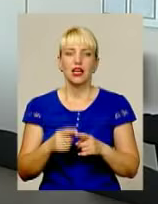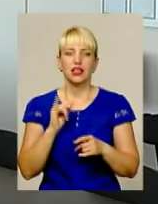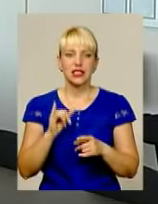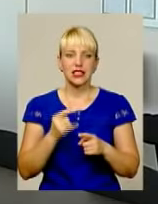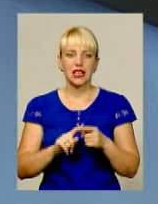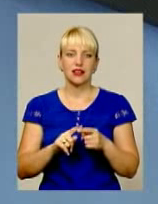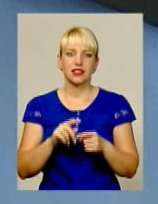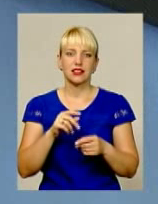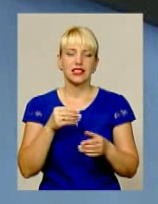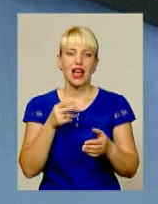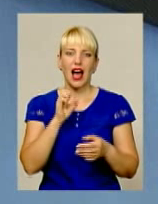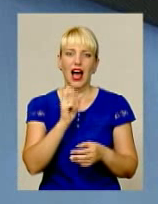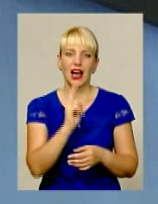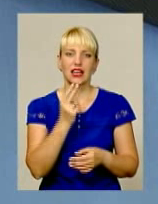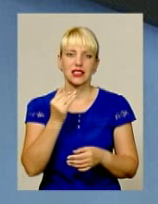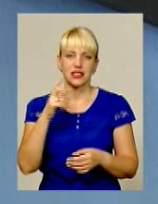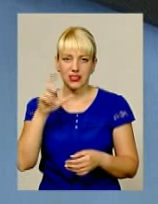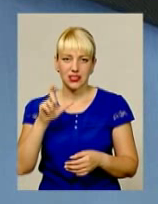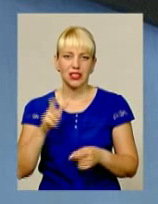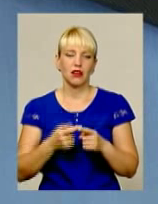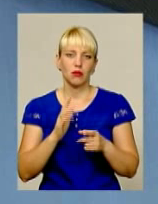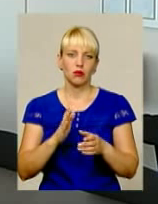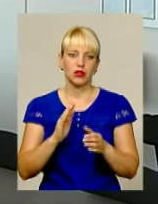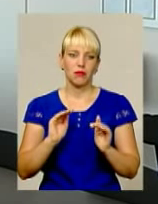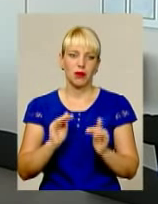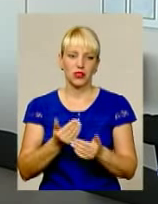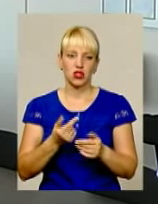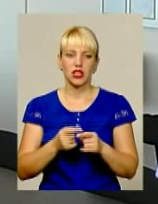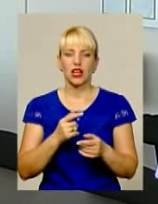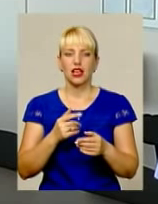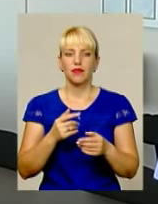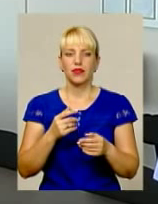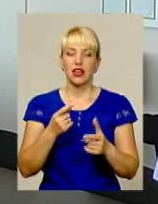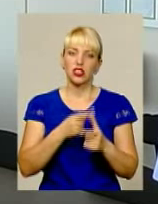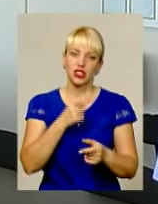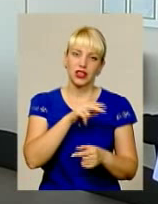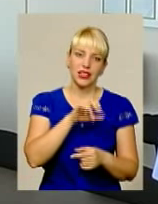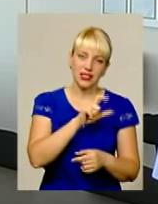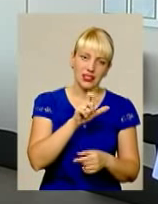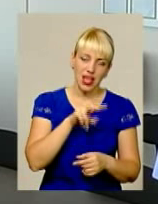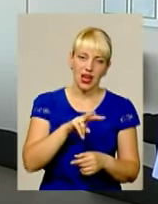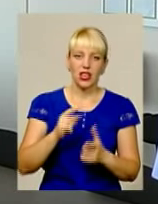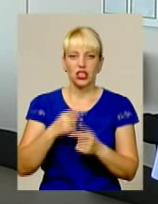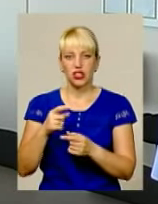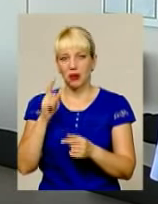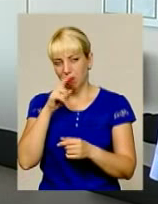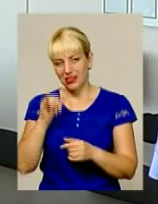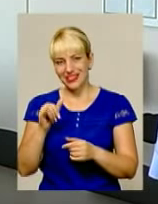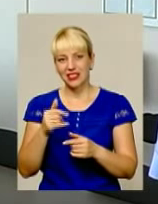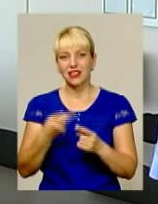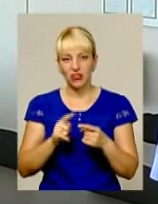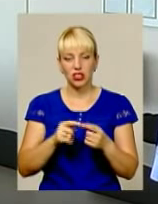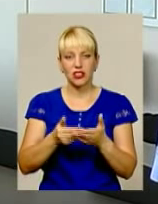податку сама низька. Вона складає, в залежності від типу двигуна, бензин чи дизель, вона складає 0,1